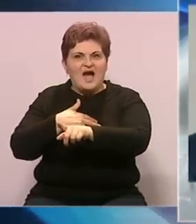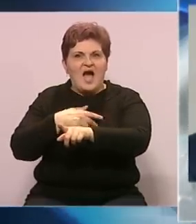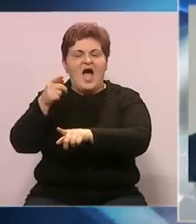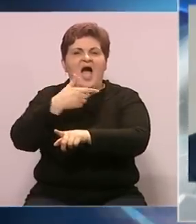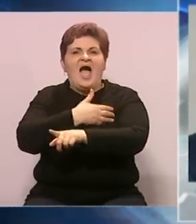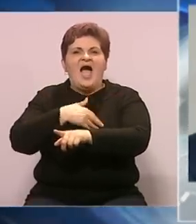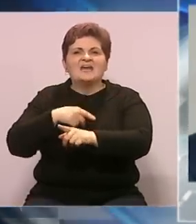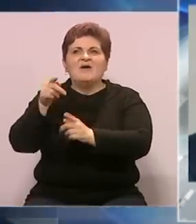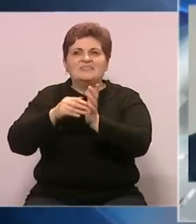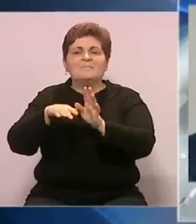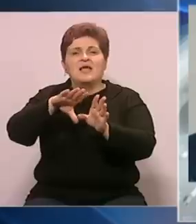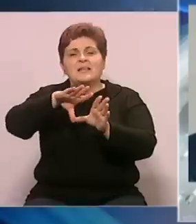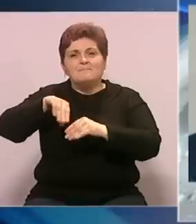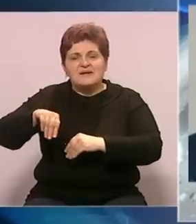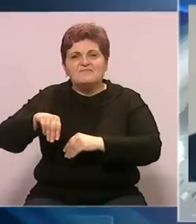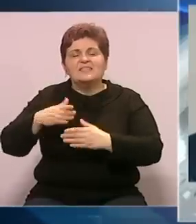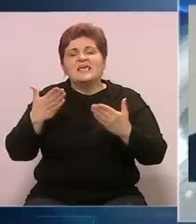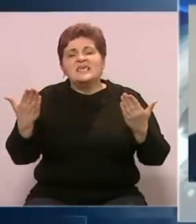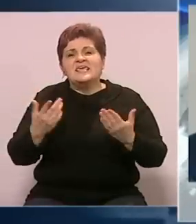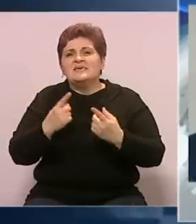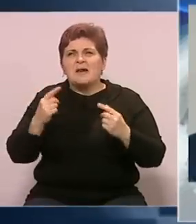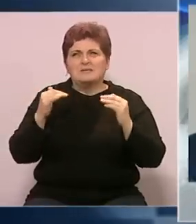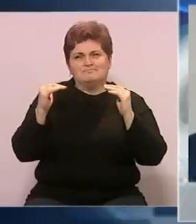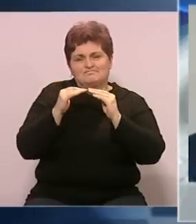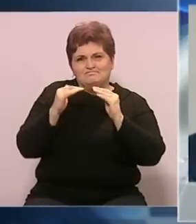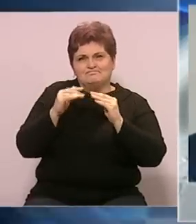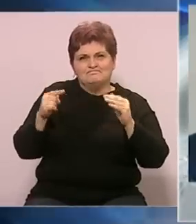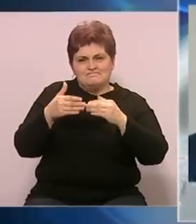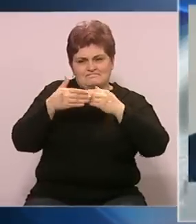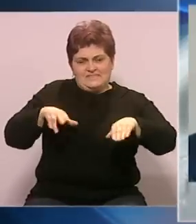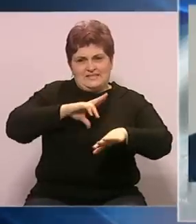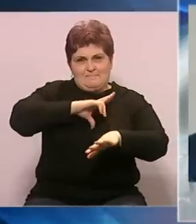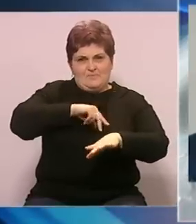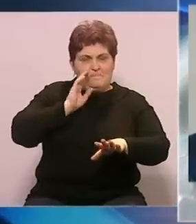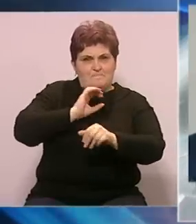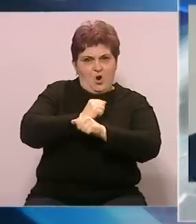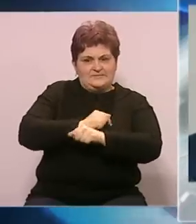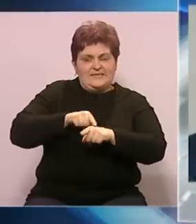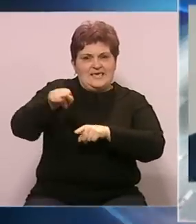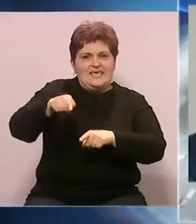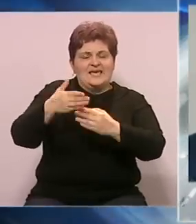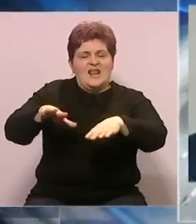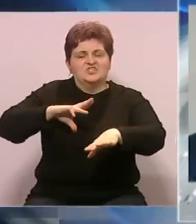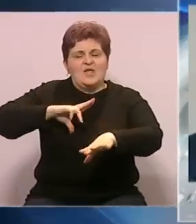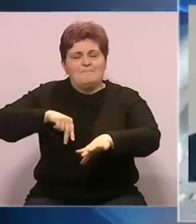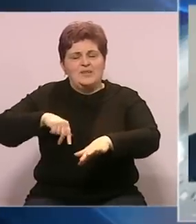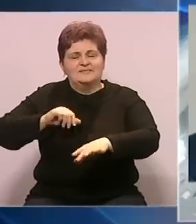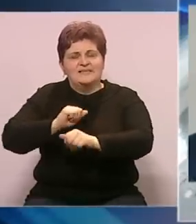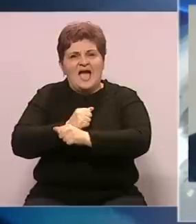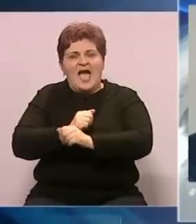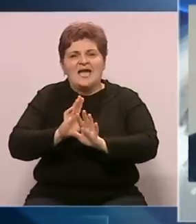to trenutno ne prihvata, ima nekih nesuglosica između granične policije Bosne i Hercegovine i Hrvatske, ali je